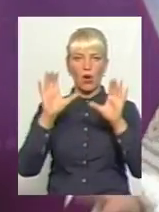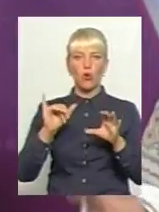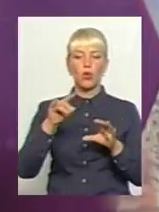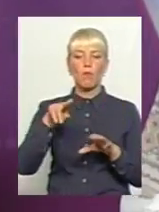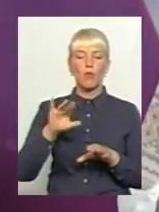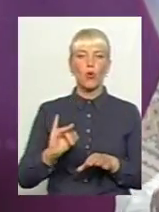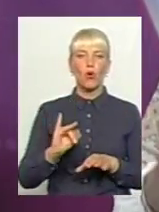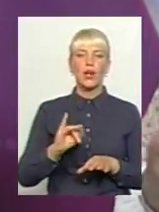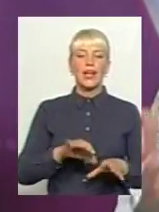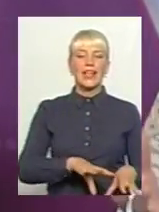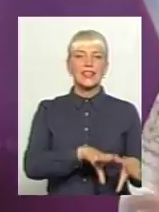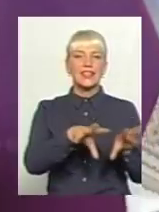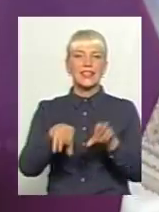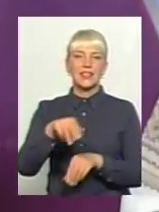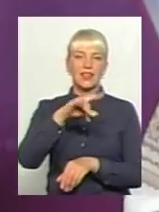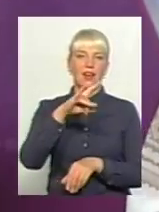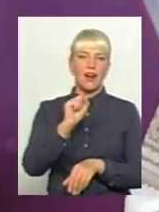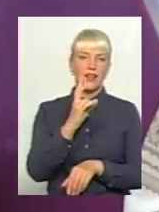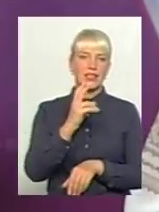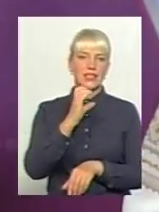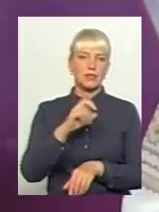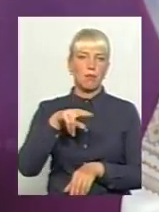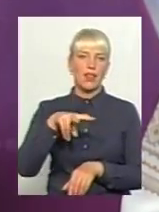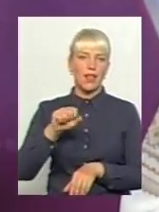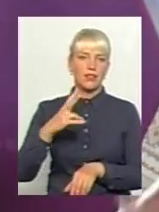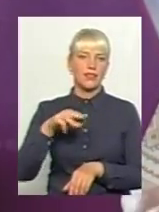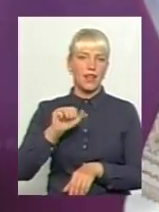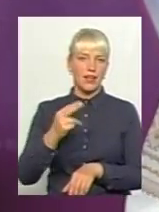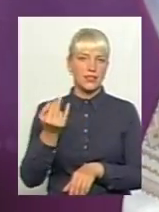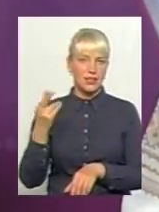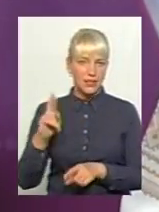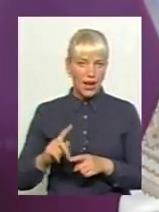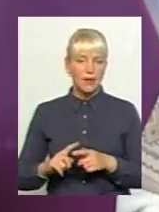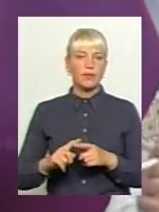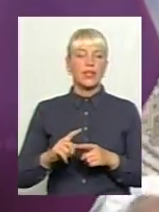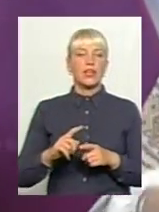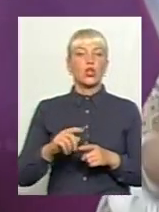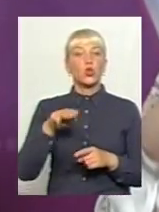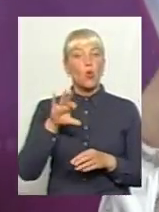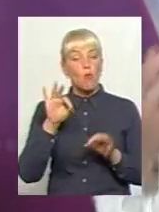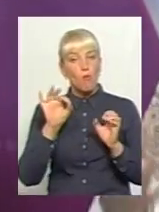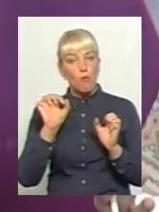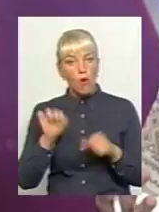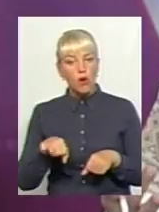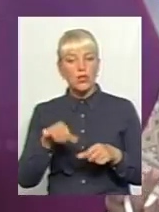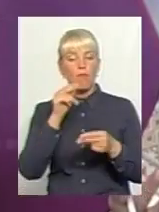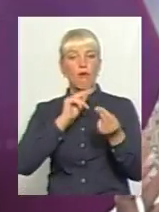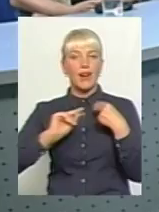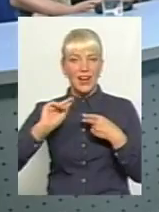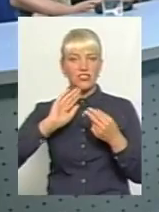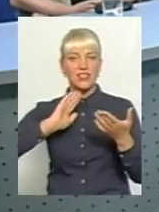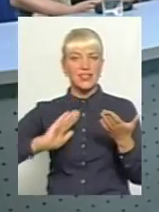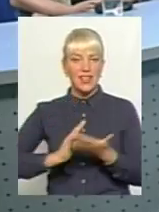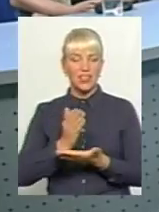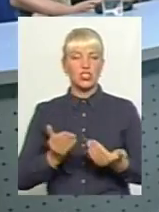трансплантологію і загалом про можливість такого виду хірургічних втручань, то може покращитися якість життя дуже